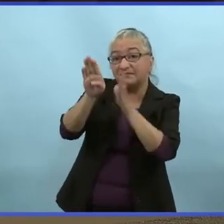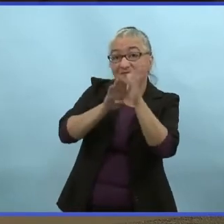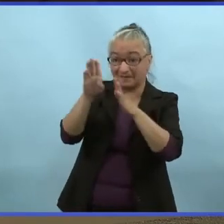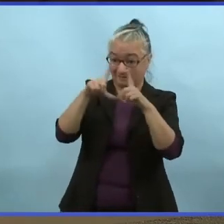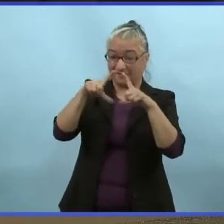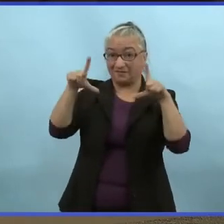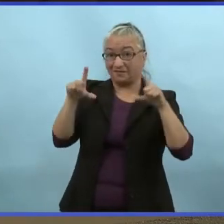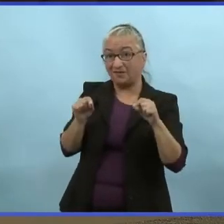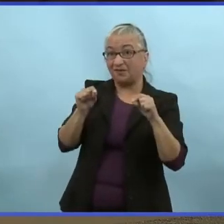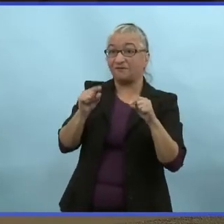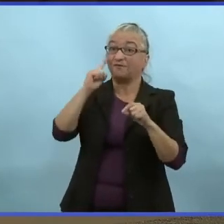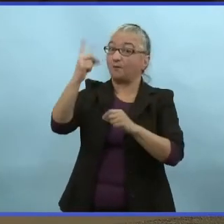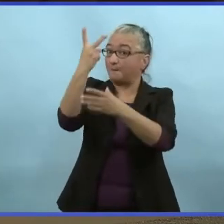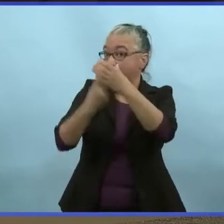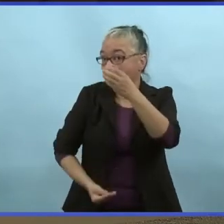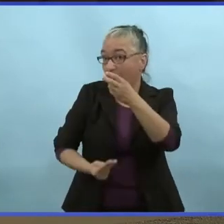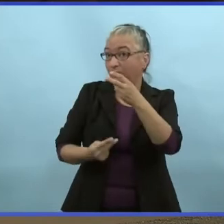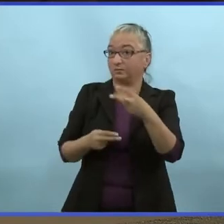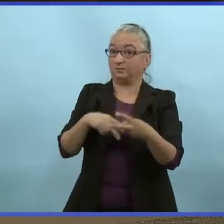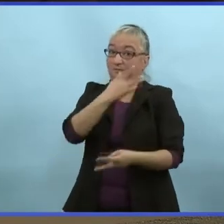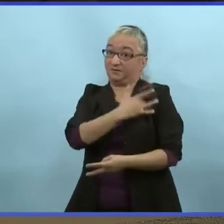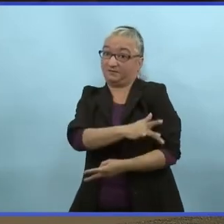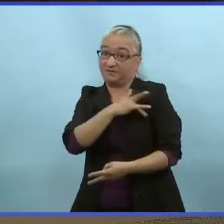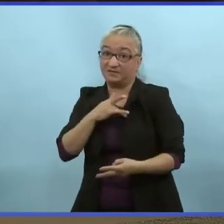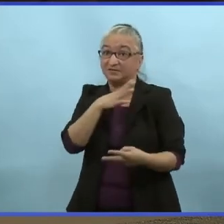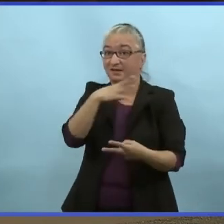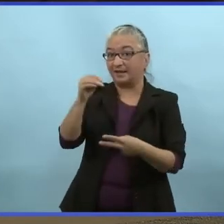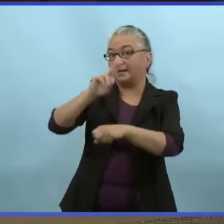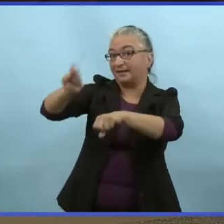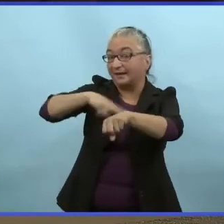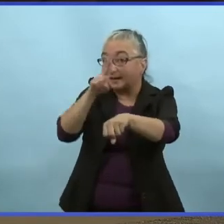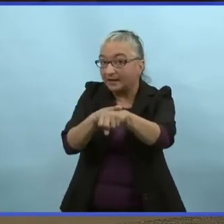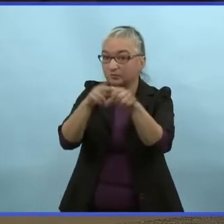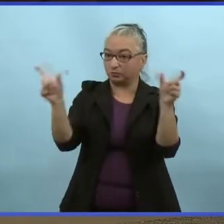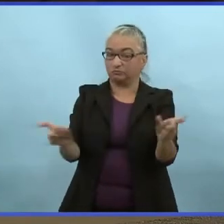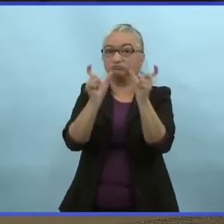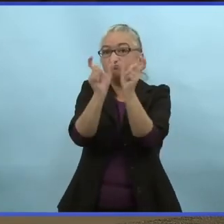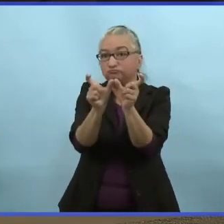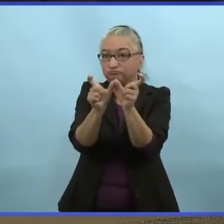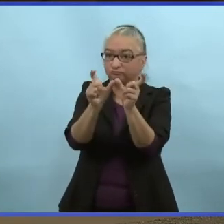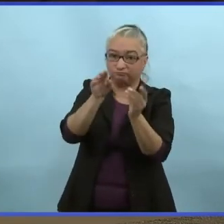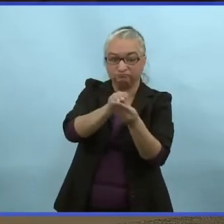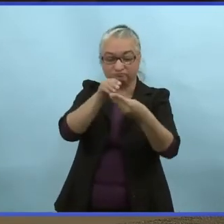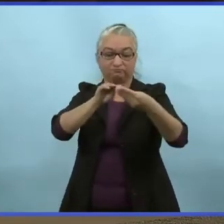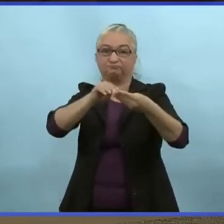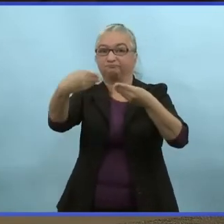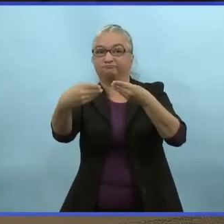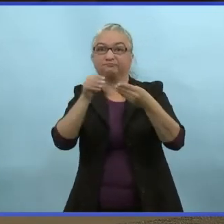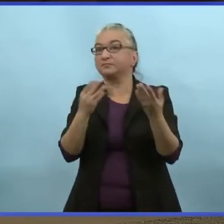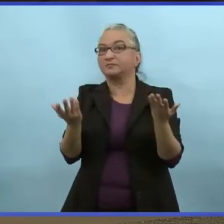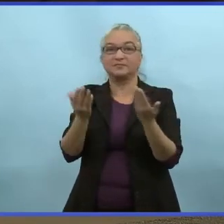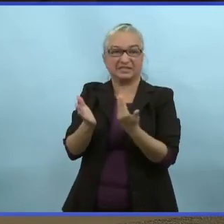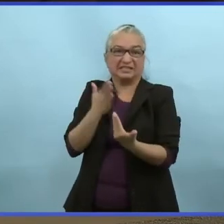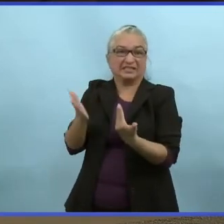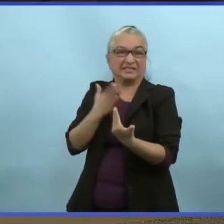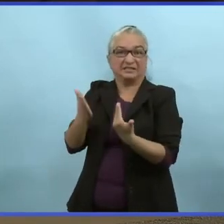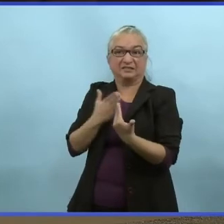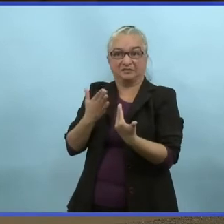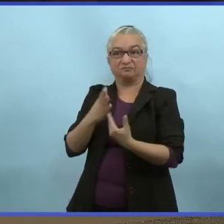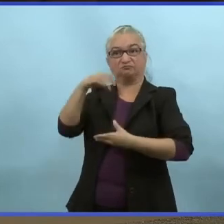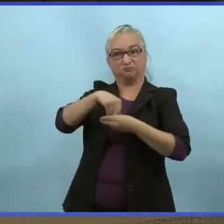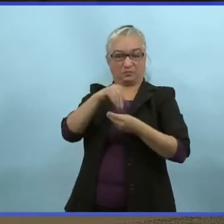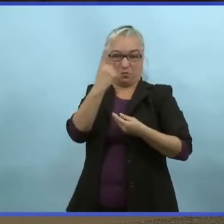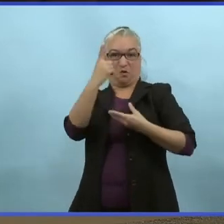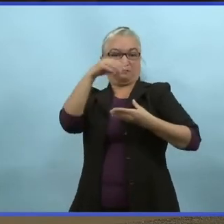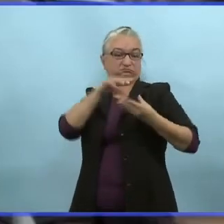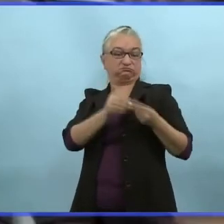sur la création d'une carte qui a le code QR provincial et le code QR fédéral pour que